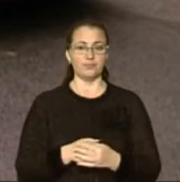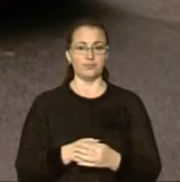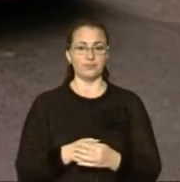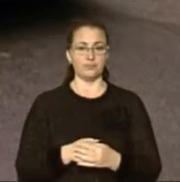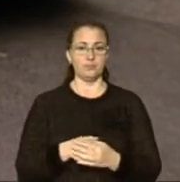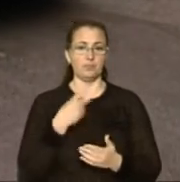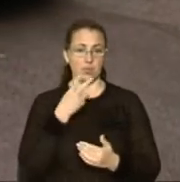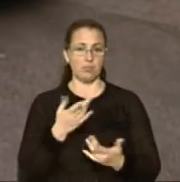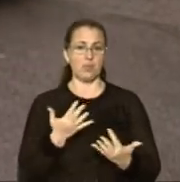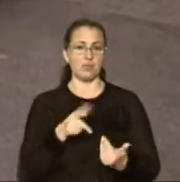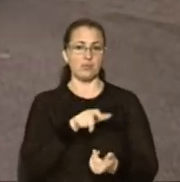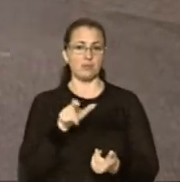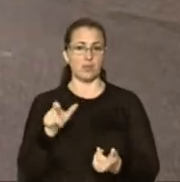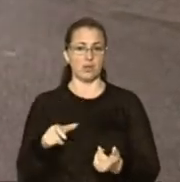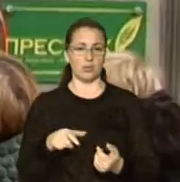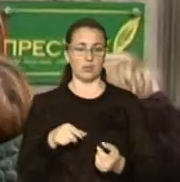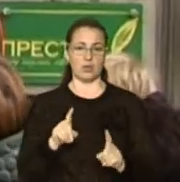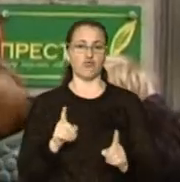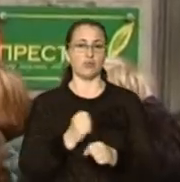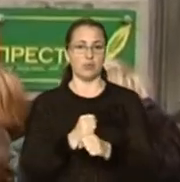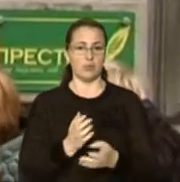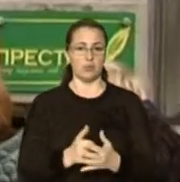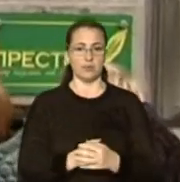І бачите, скільки людей, що робиться.